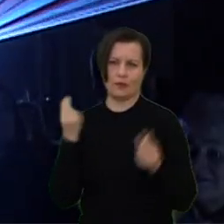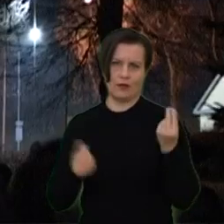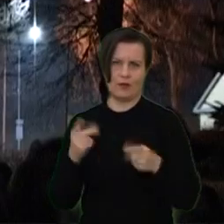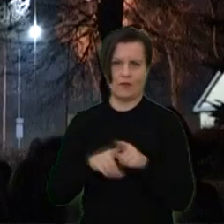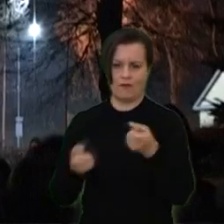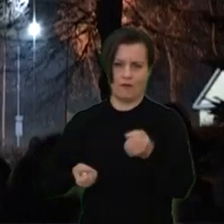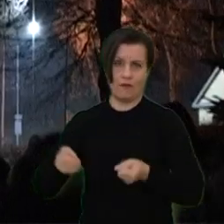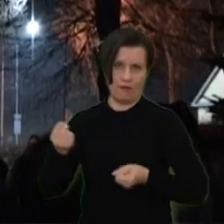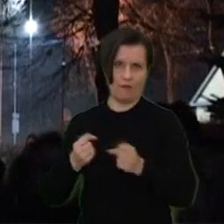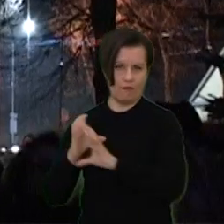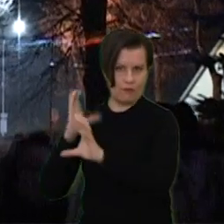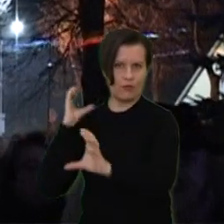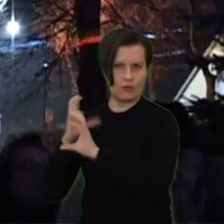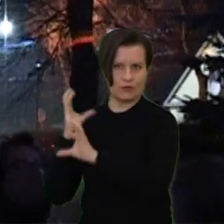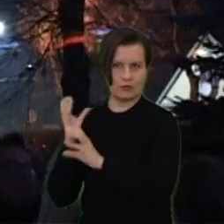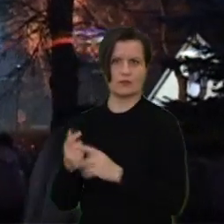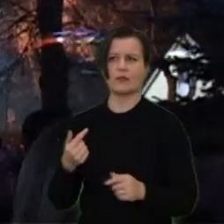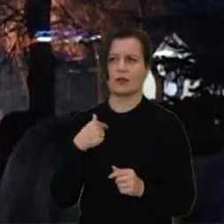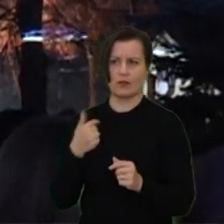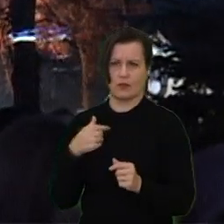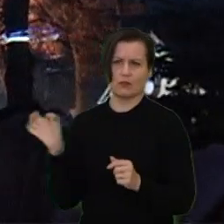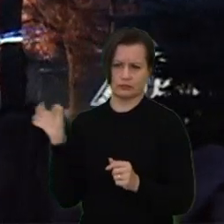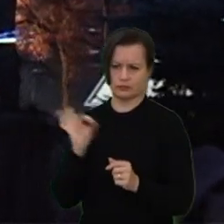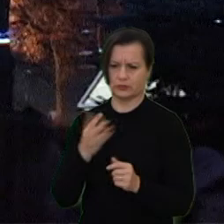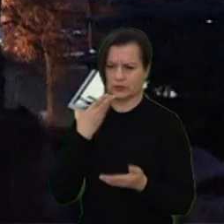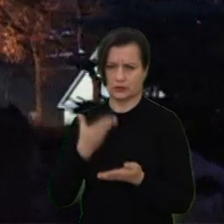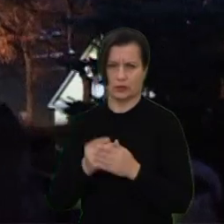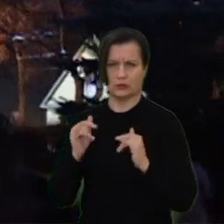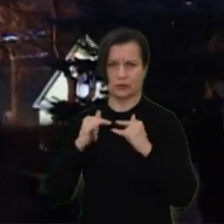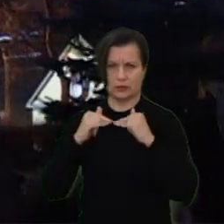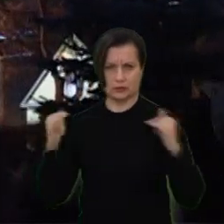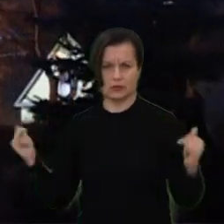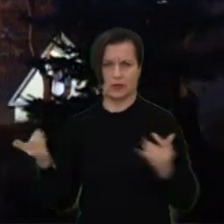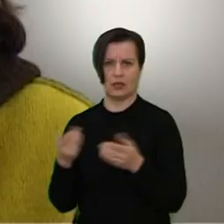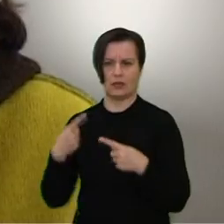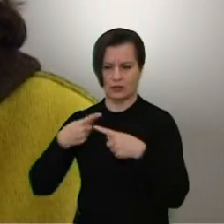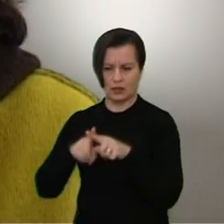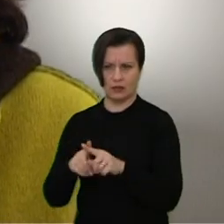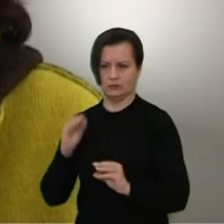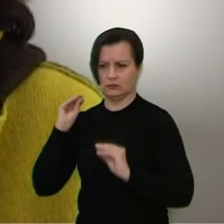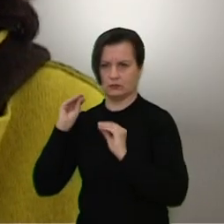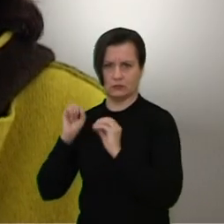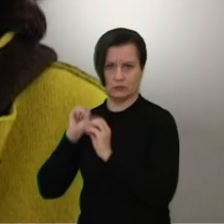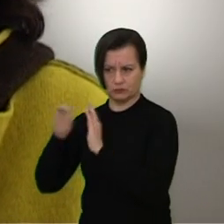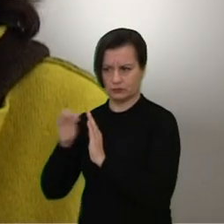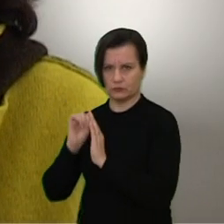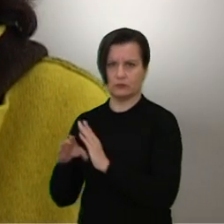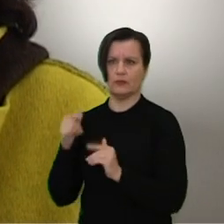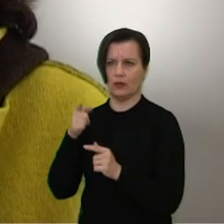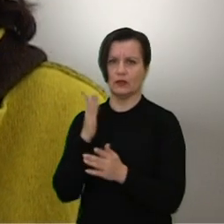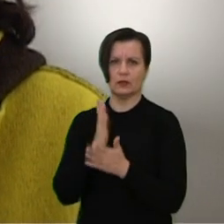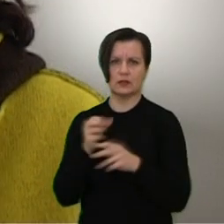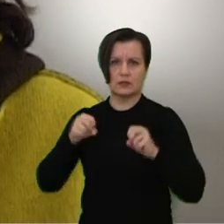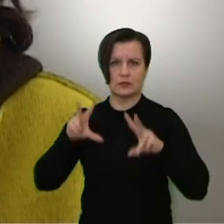suvadinome furytę. Mes jokaujame, iš tikrųjų, kaip furystai. Nes dažniausiai vežame ir savo įrangą, savo piedestalus, savo